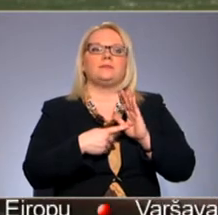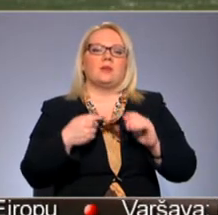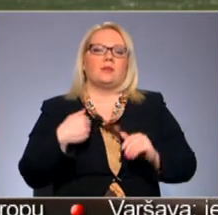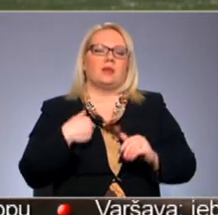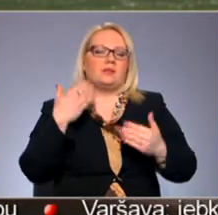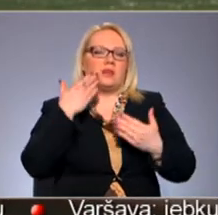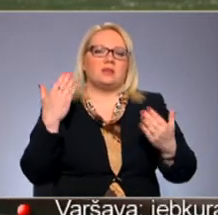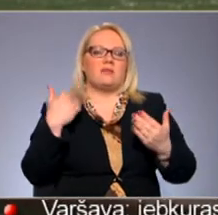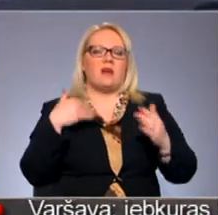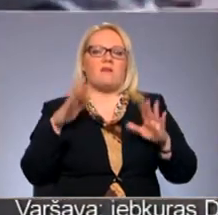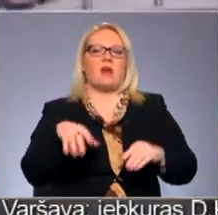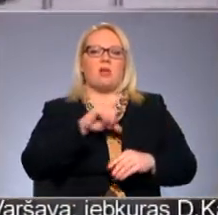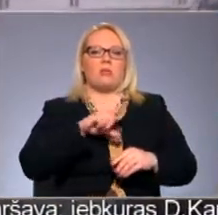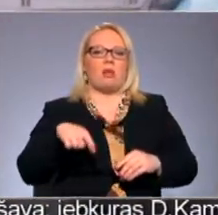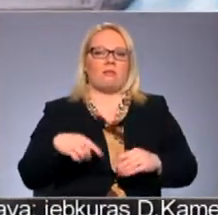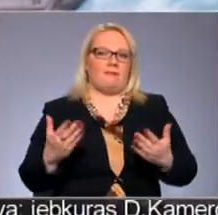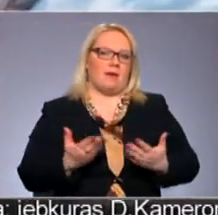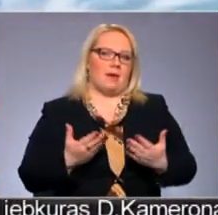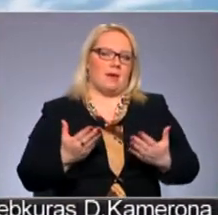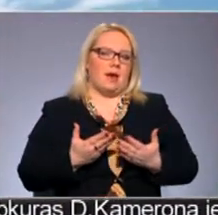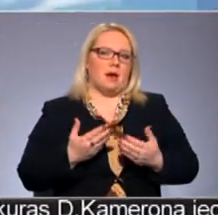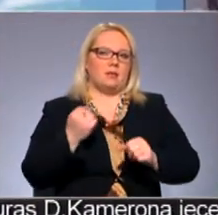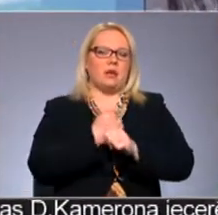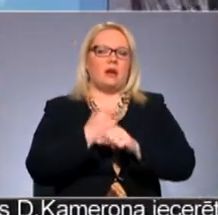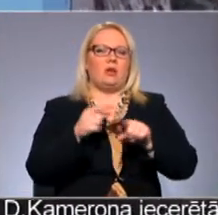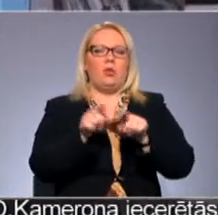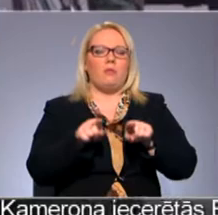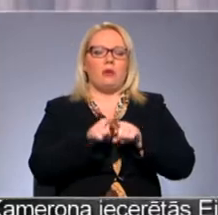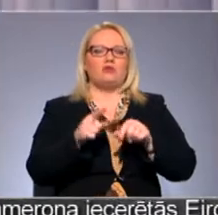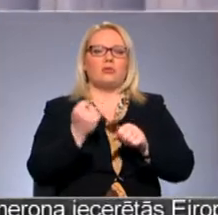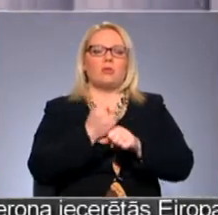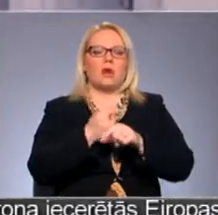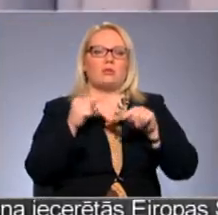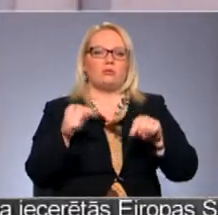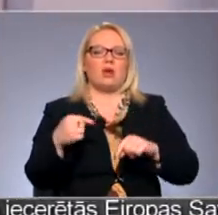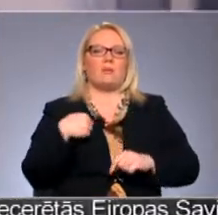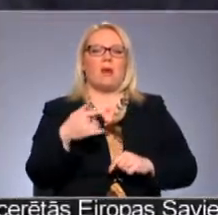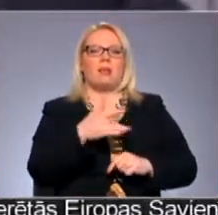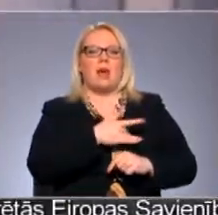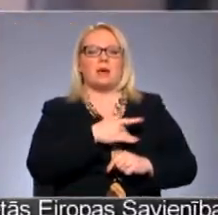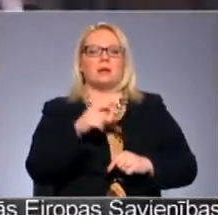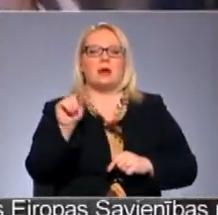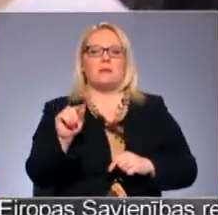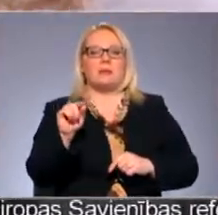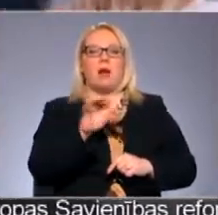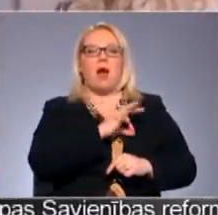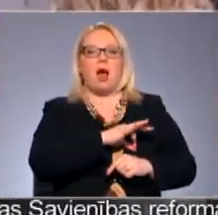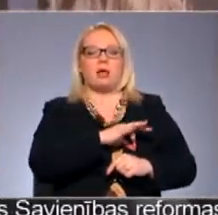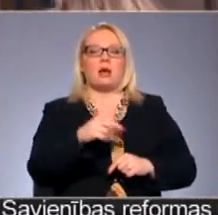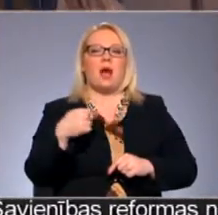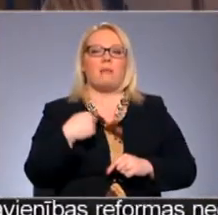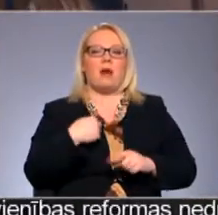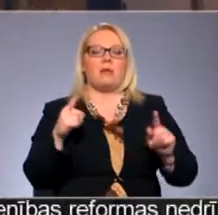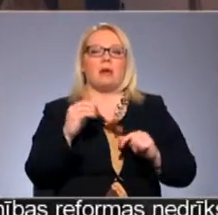nezinu, vai es varētu Latvijā darīt to pašu, ko es daru šeit. Man liekas, arī, ja tev ir tā minimāla auda, kā piemēram, man ir